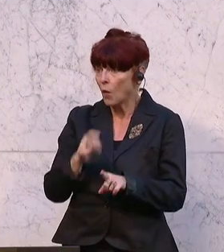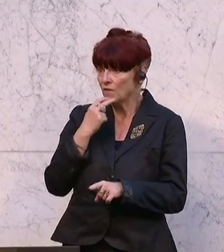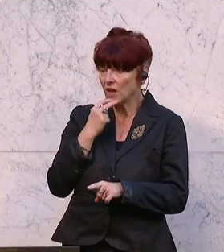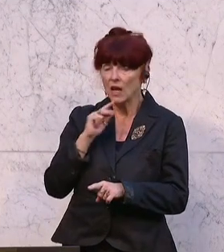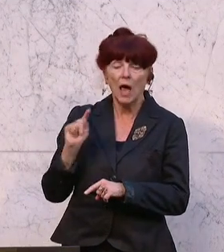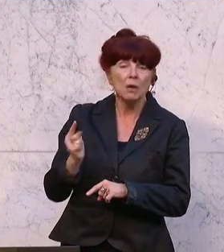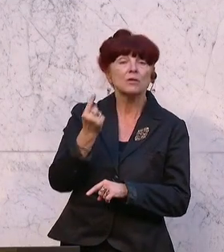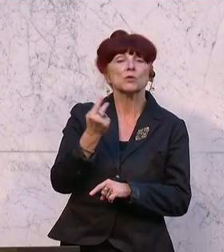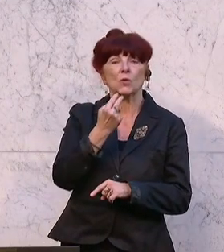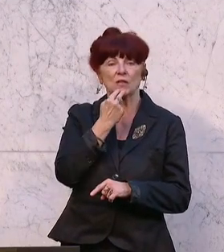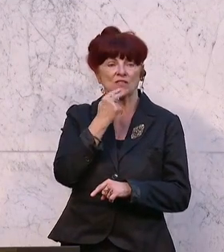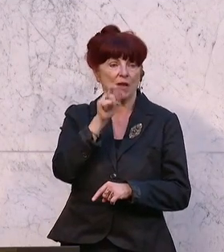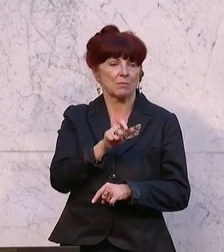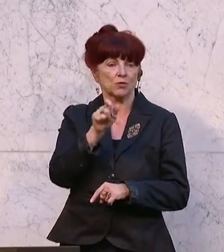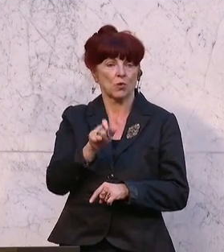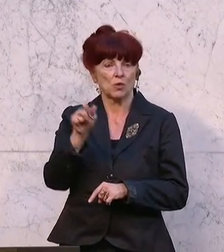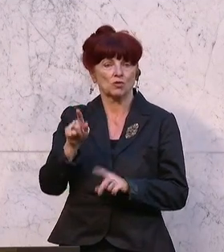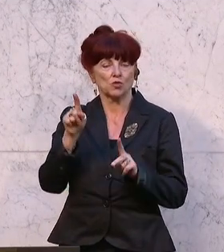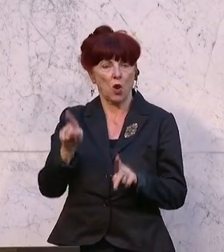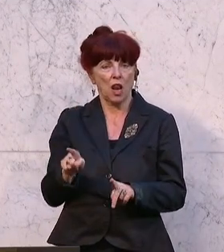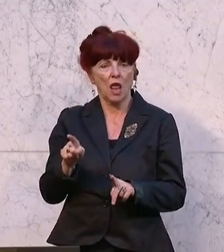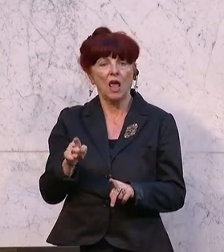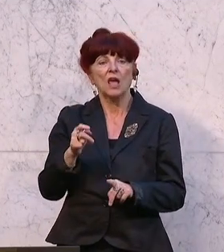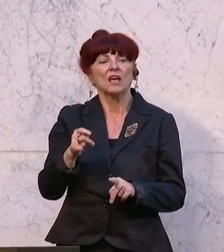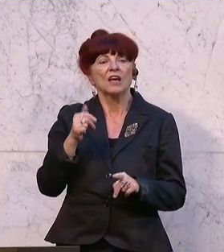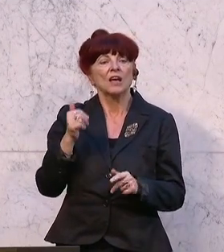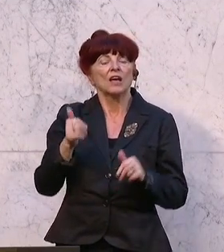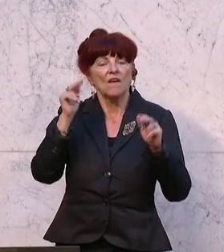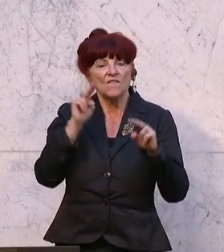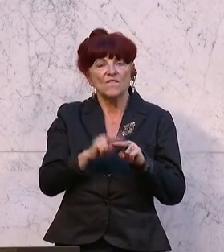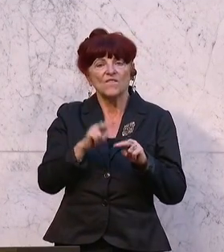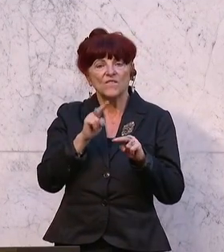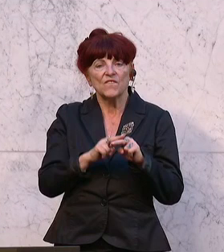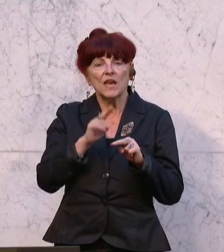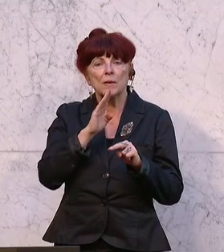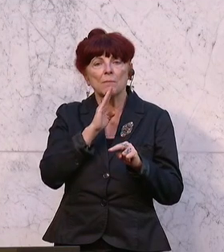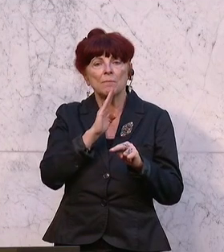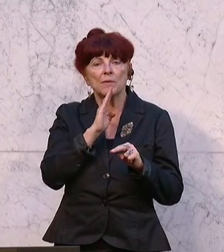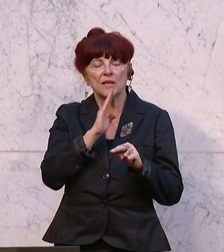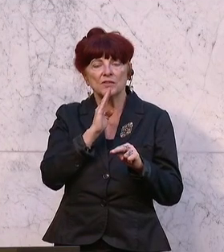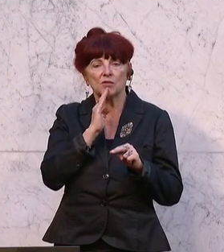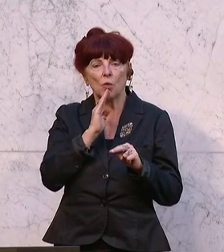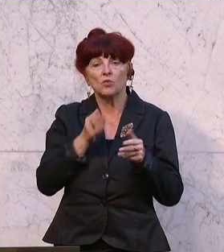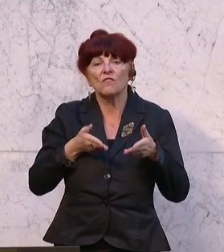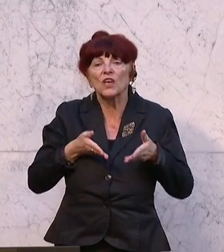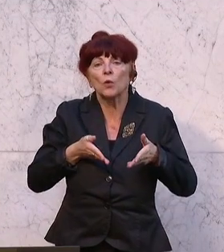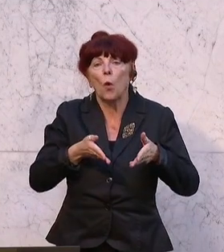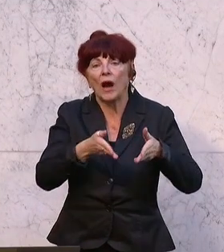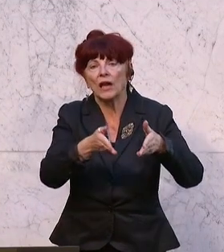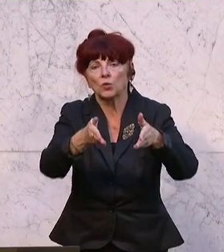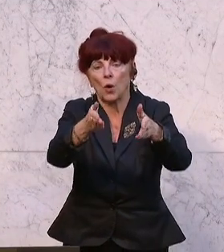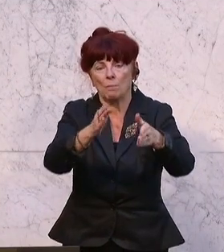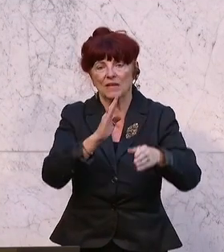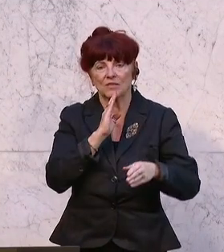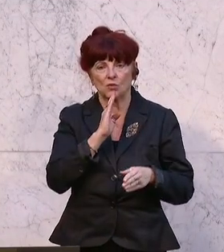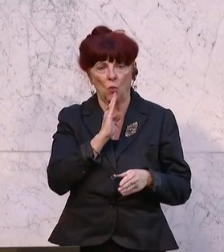denen, die jetzt in jene Pension gehen, was ist ihr nicht das? Nämlich der Kurriturpension, das trafst